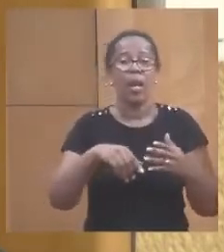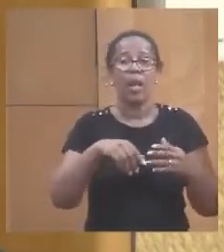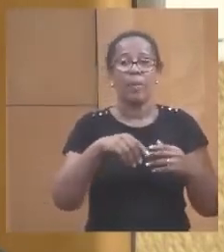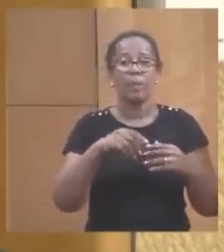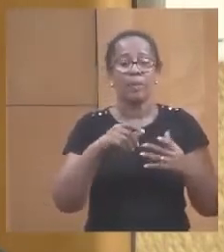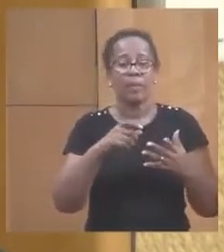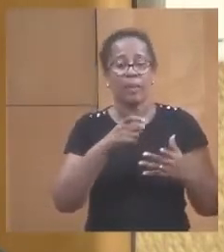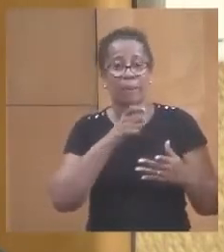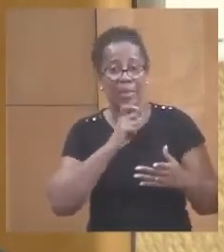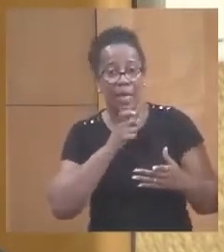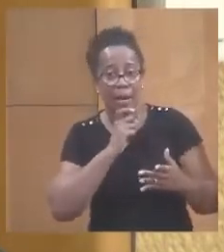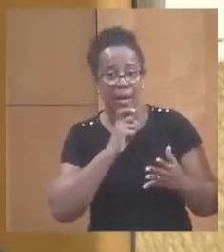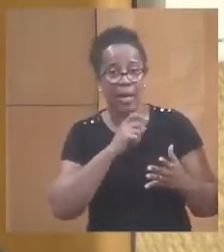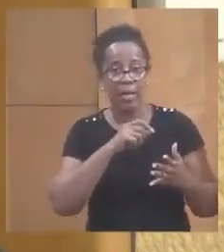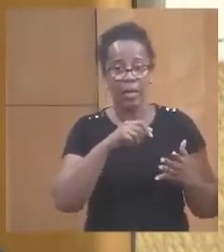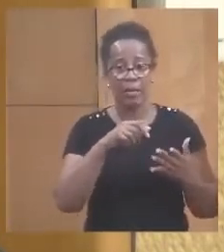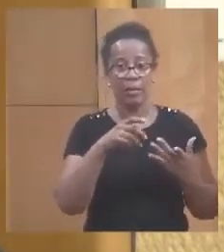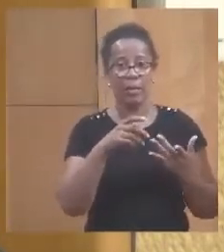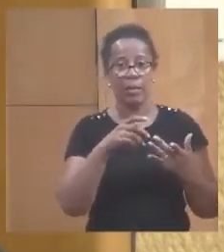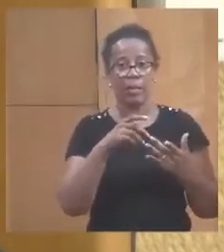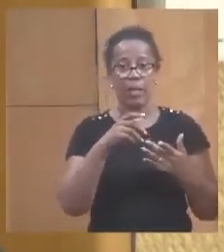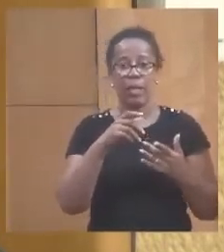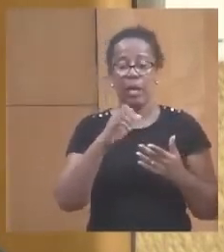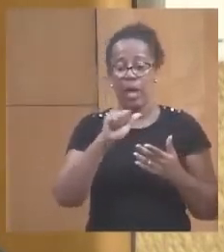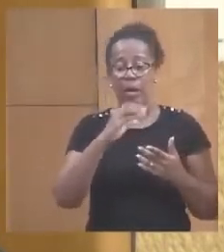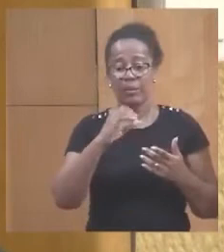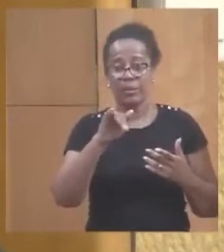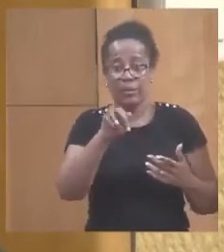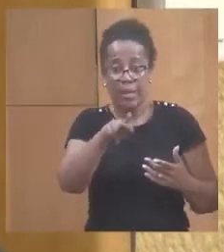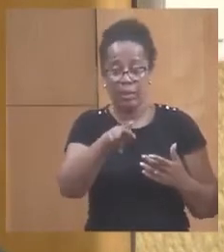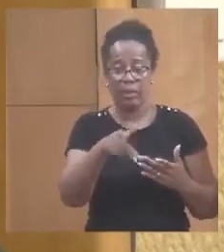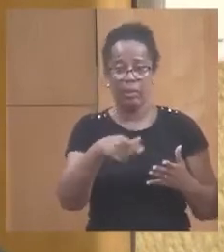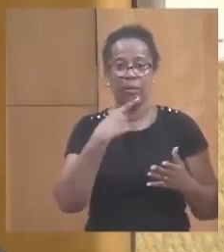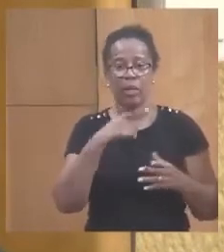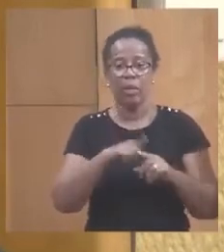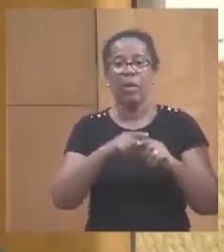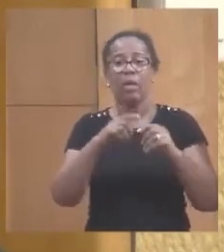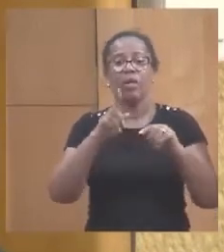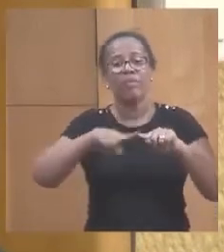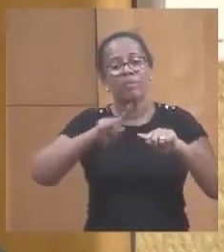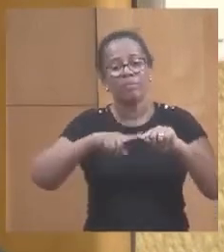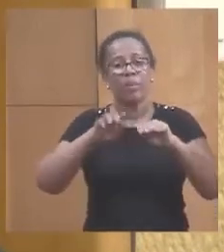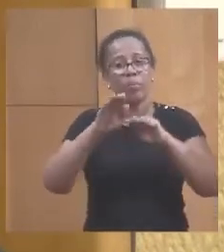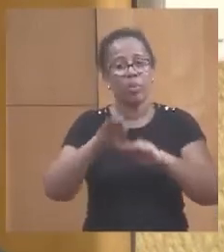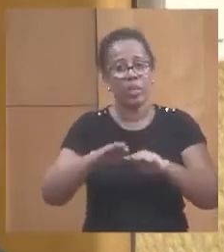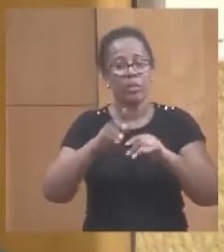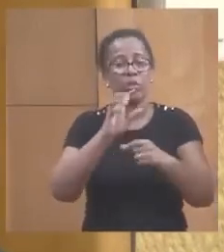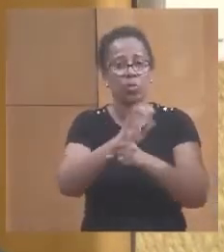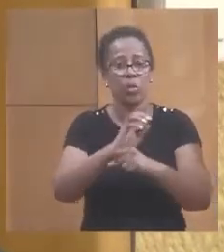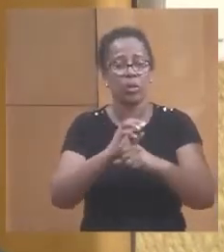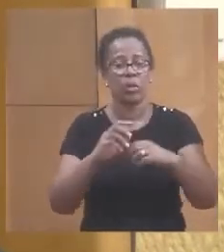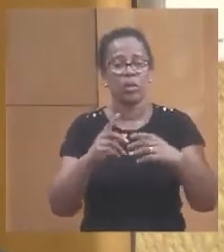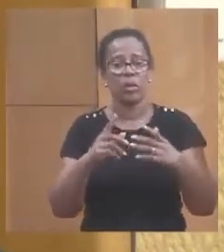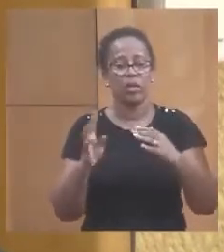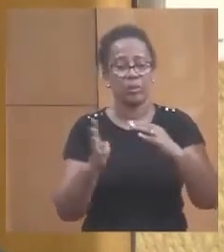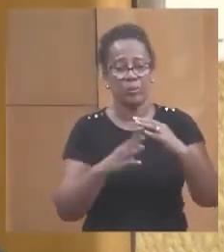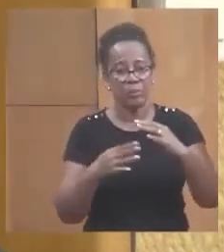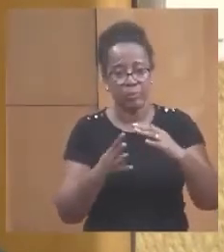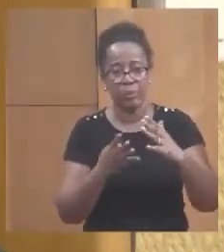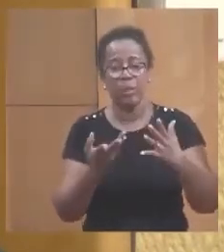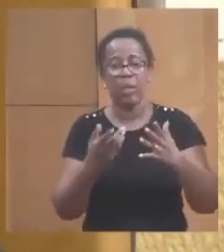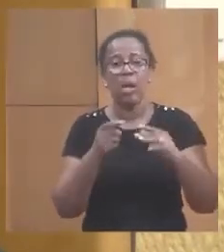métal, qu'ils aient un indice de protection contre la corrosion marine, fort élevé. Ça fait que ça coûte toujours un petit peu plus cher,